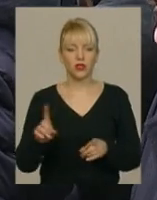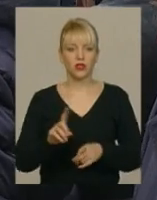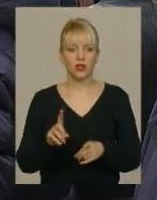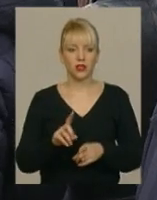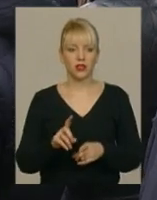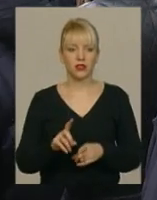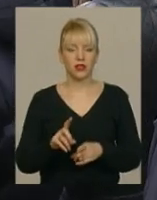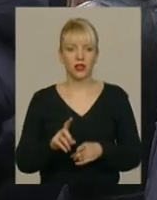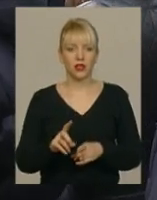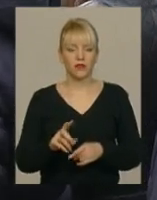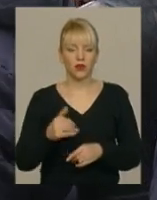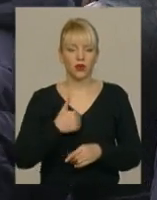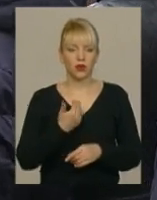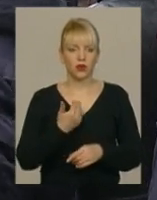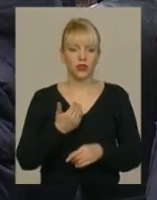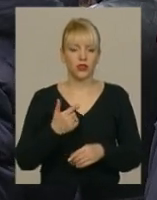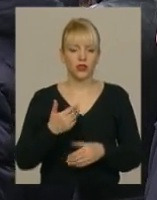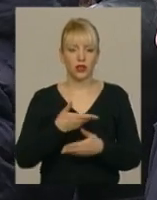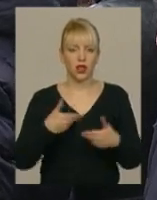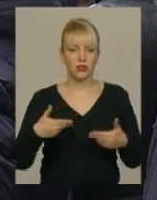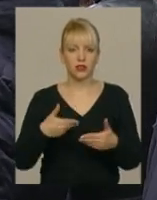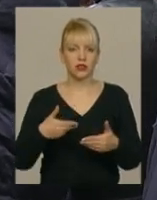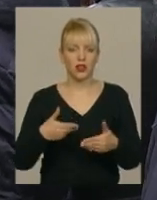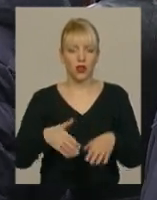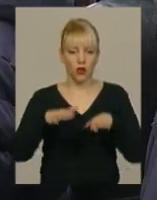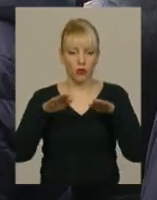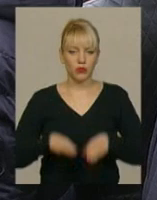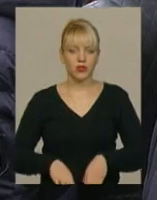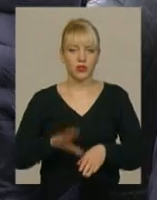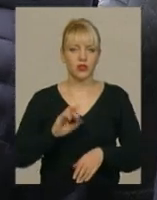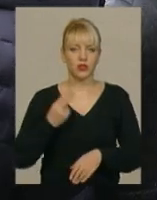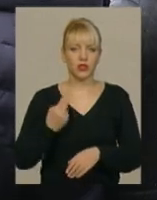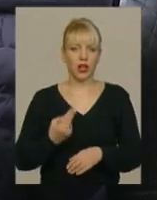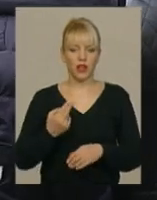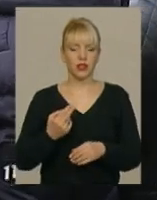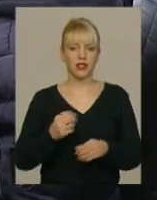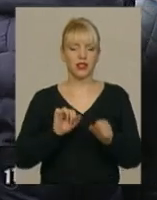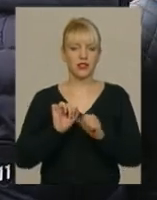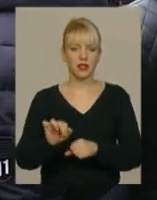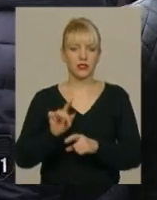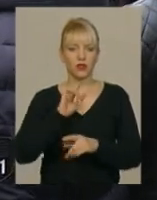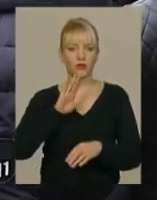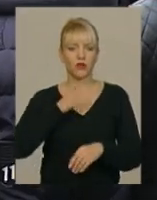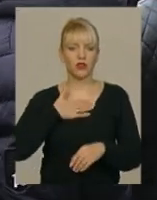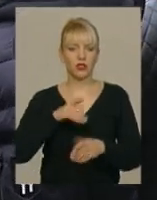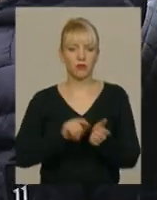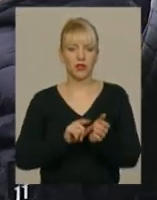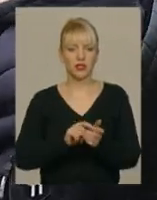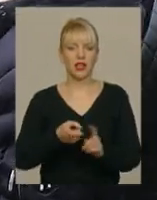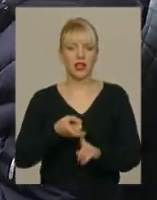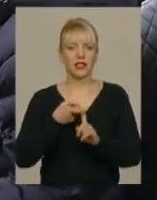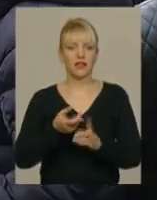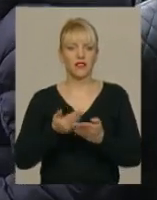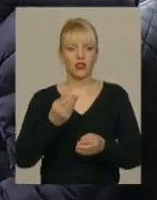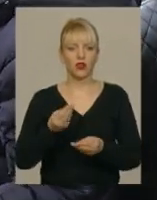облаках, де нас опускають, понижують наш соціальний закон. І не буде наша пенсія залежати від грошового